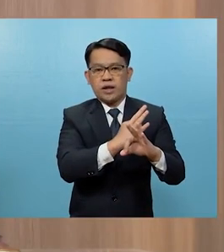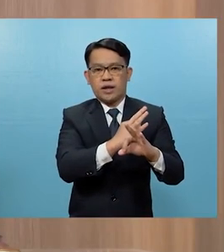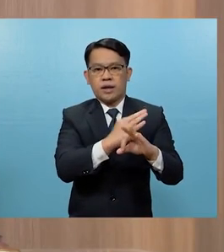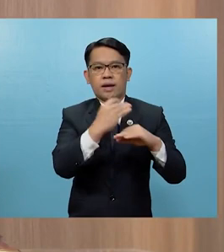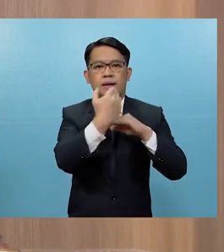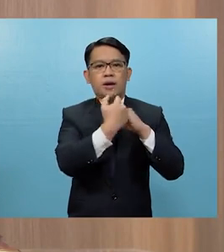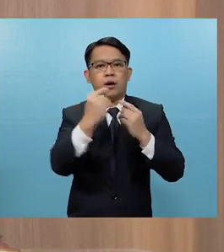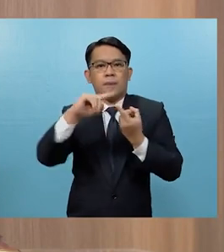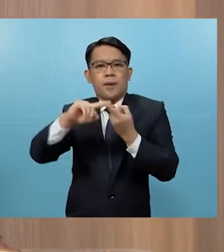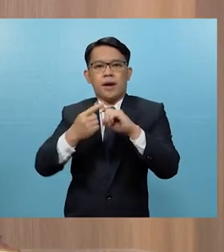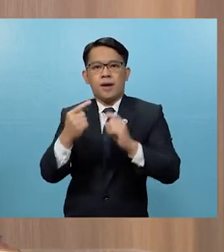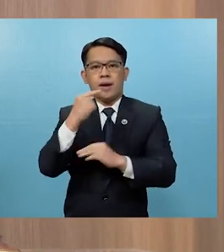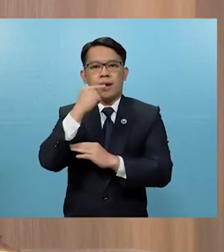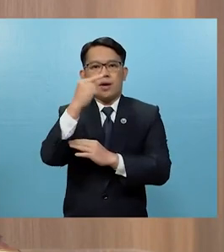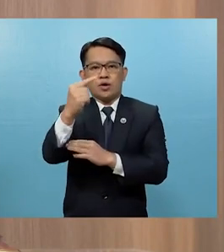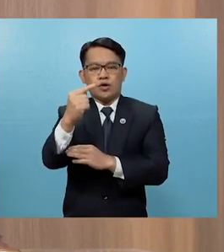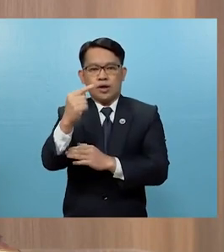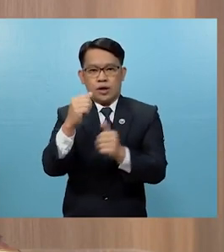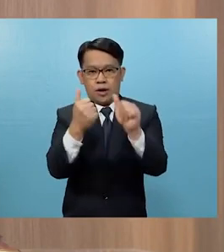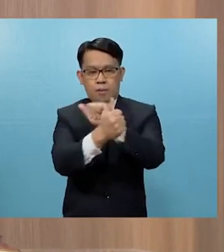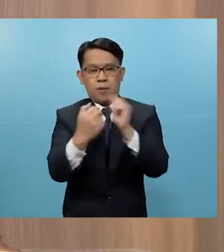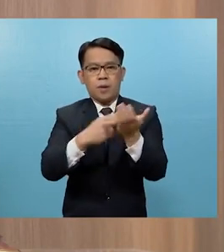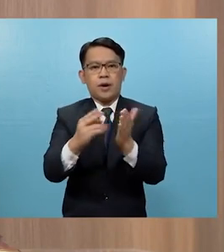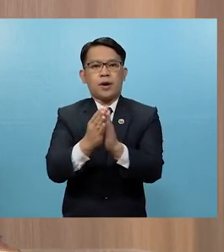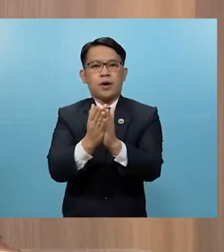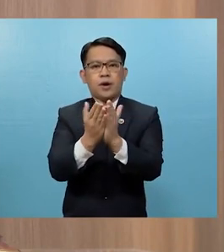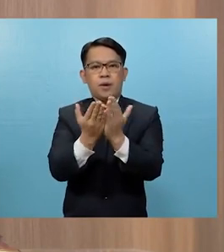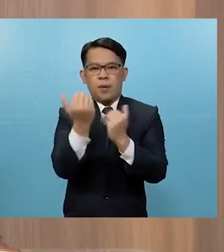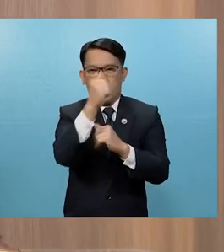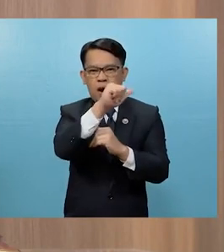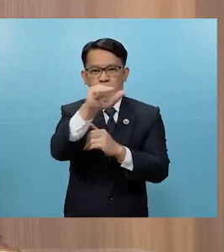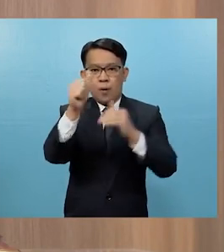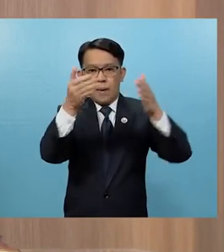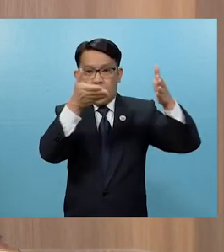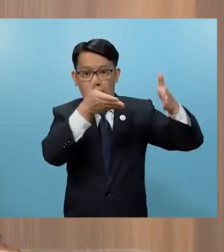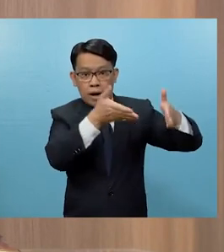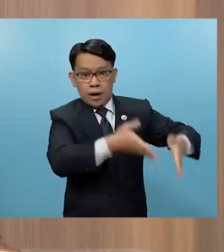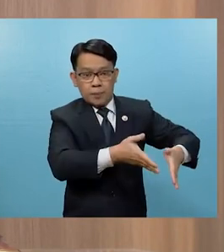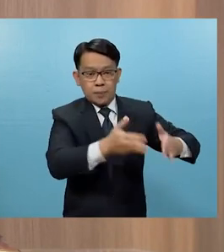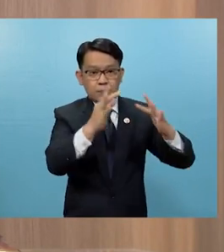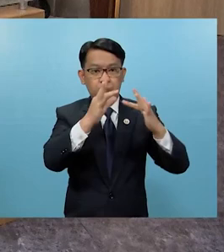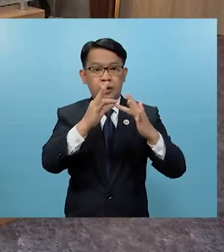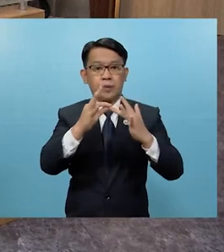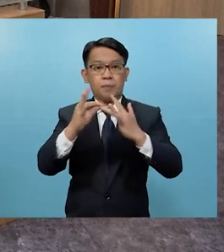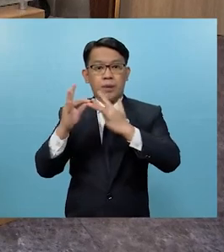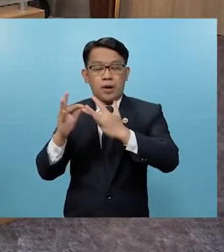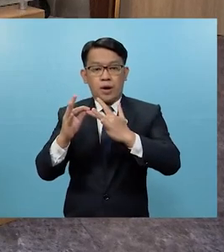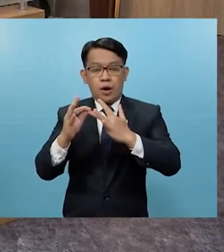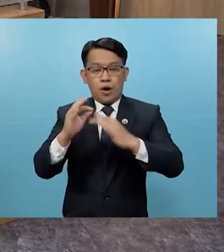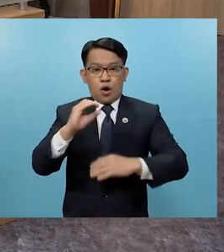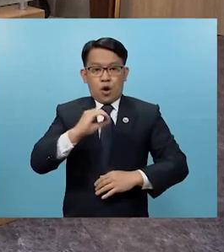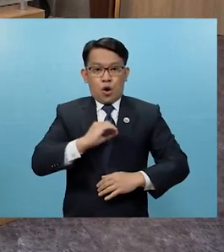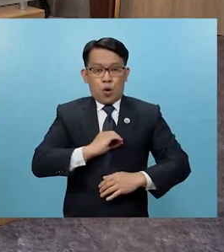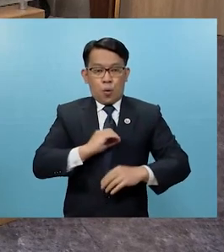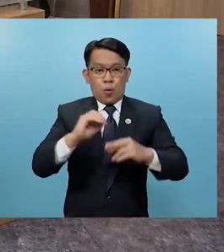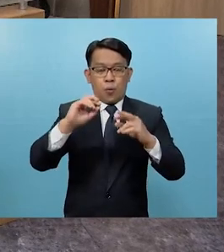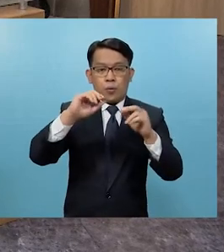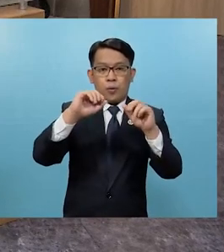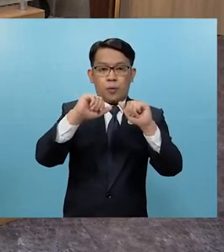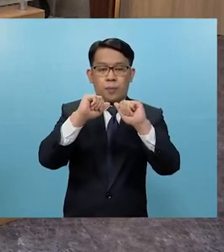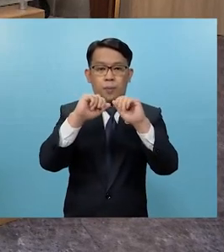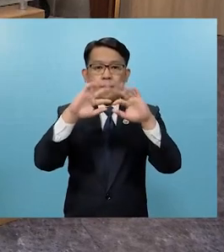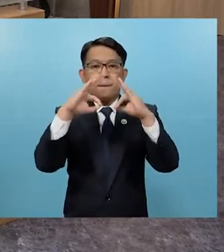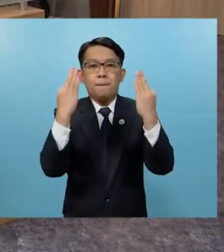kaibigan, ang sabi po sa saling ito ng Biblia, ang sino mang pabaya, lalo na sa kanyang mga kasambahay